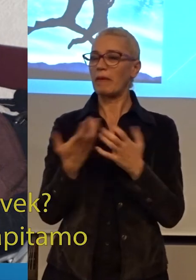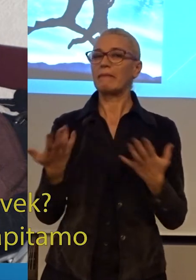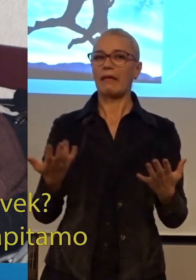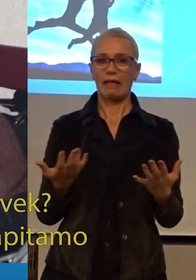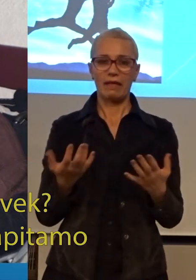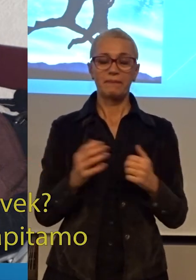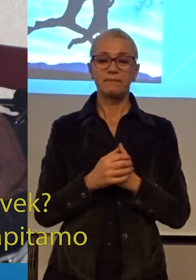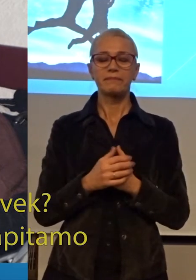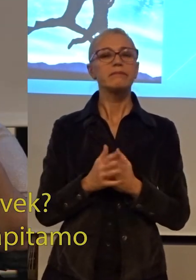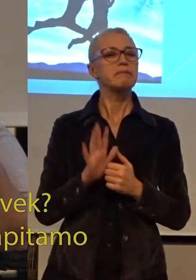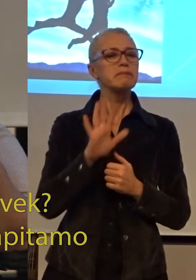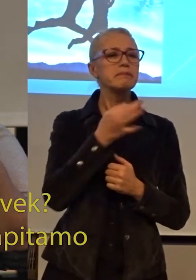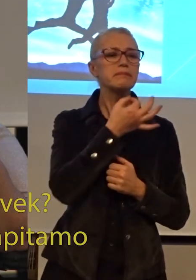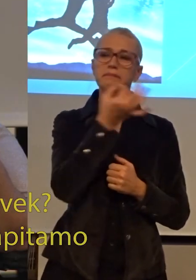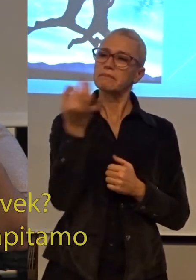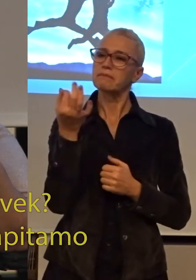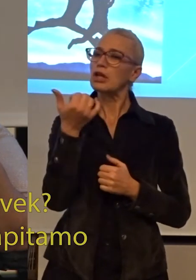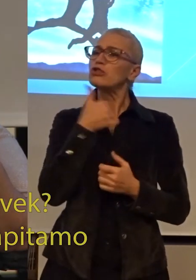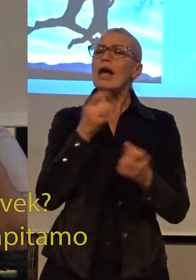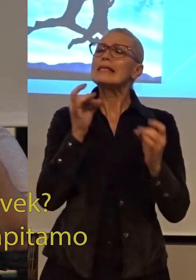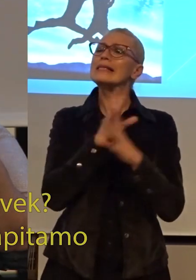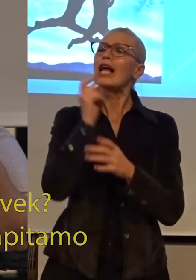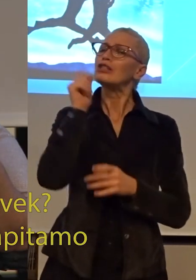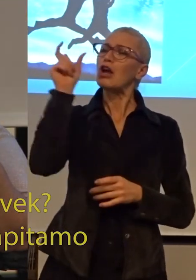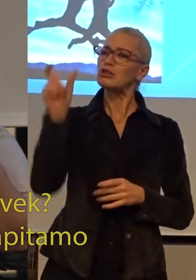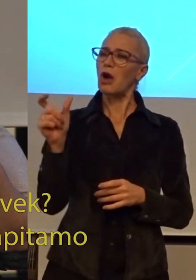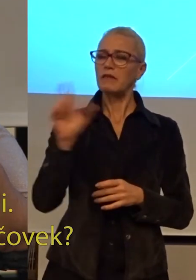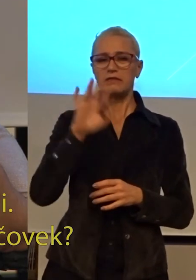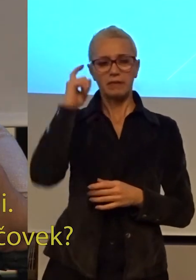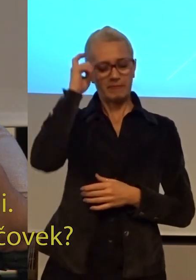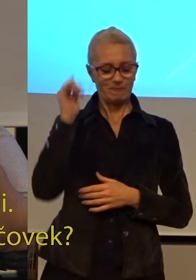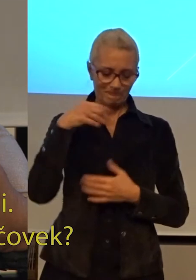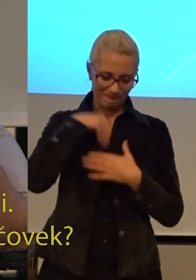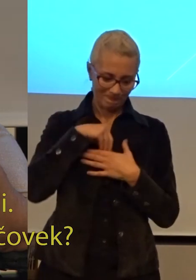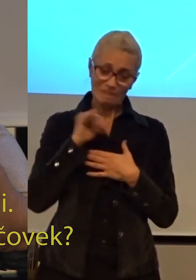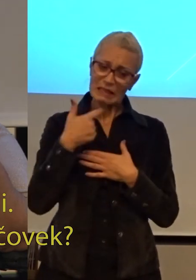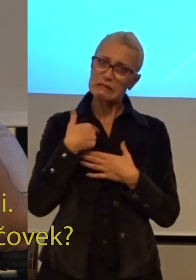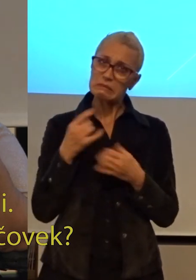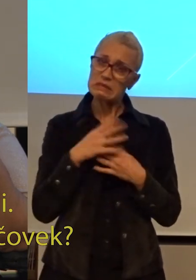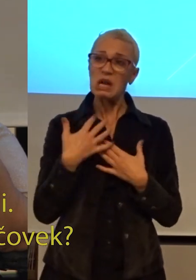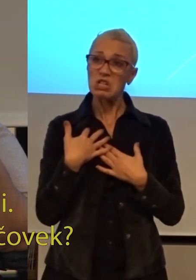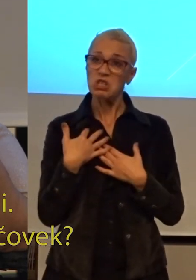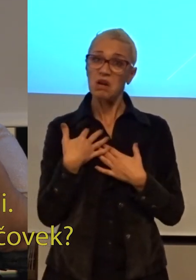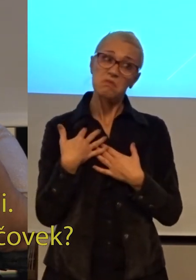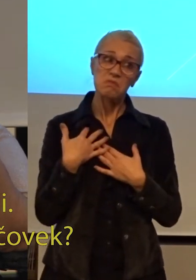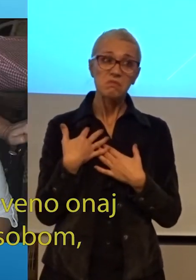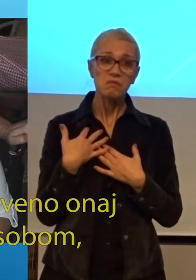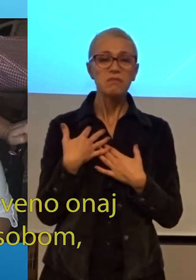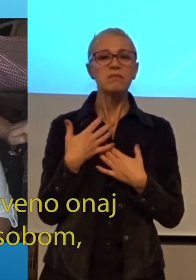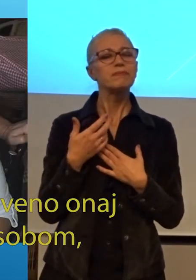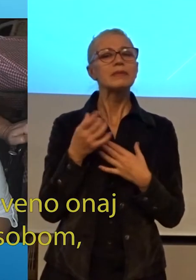E sad, šta je to uopšte srećan čovek? Svi mi se zapitamo da li smo srećni, da li sam ja srećan čovek?